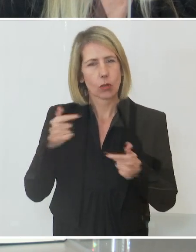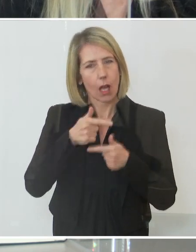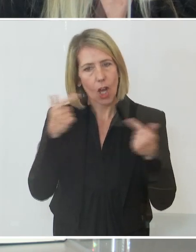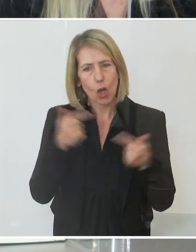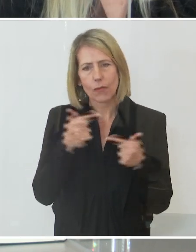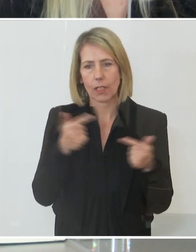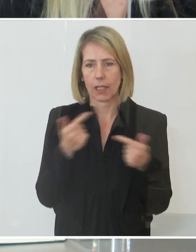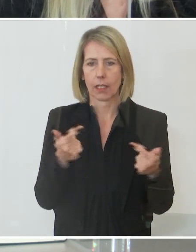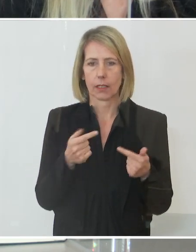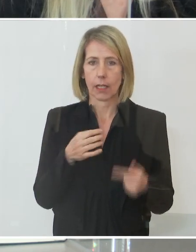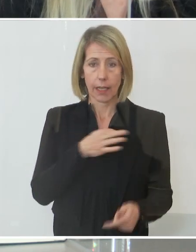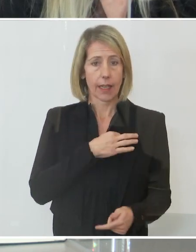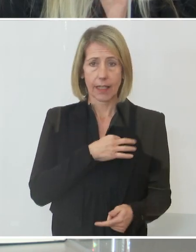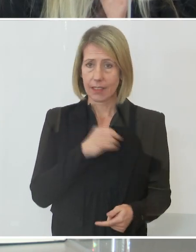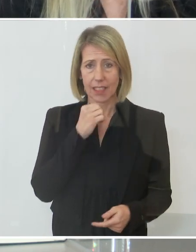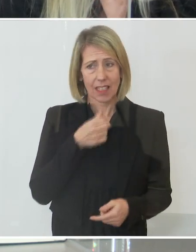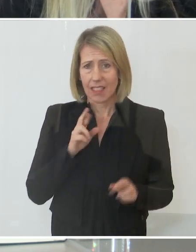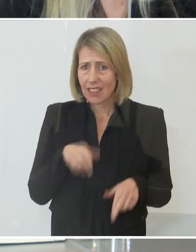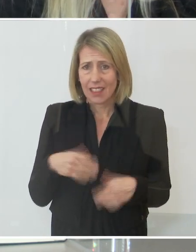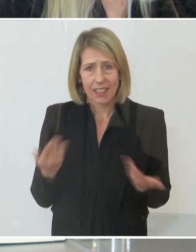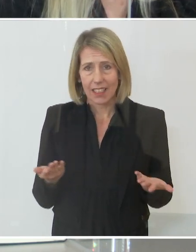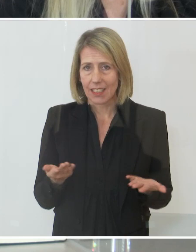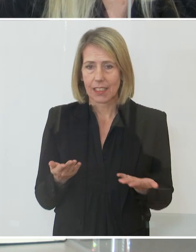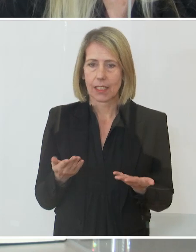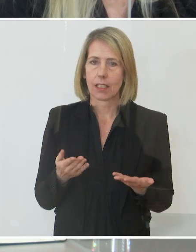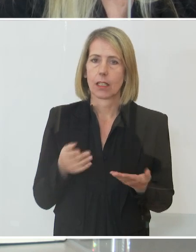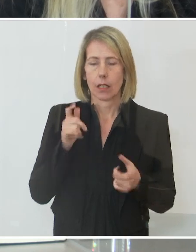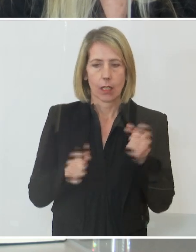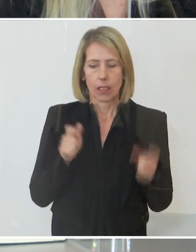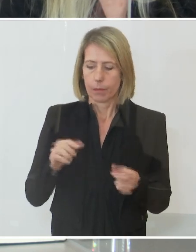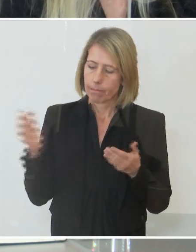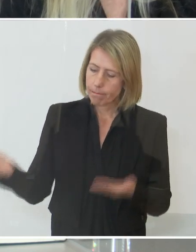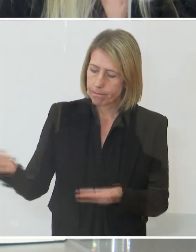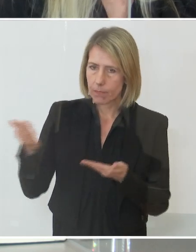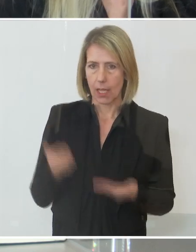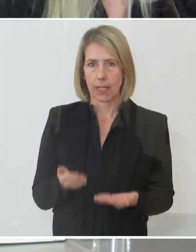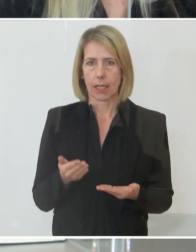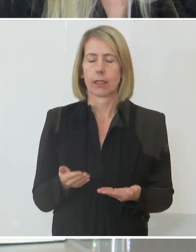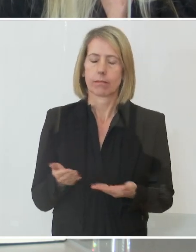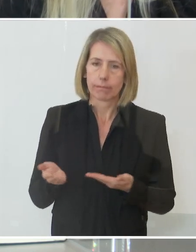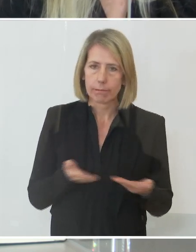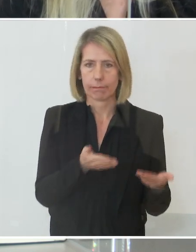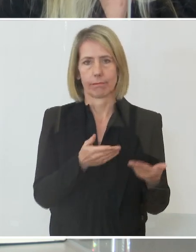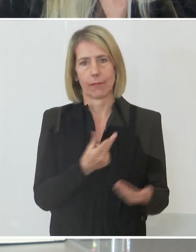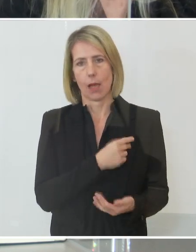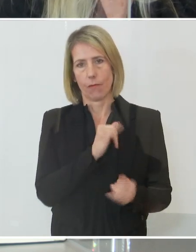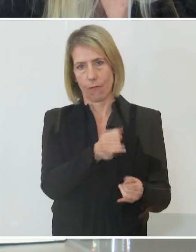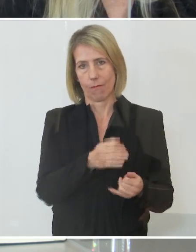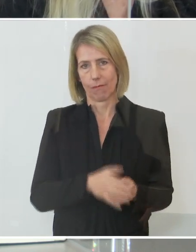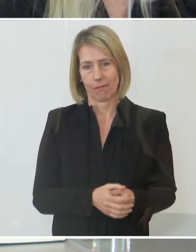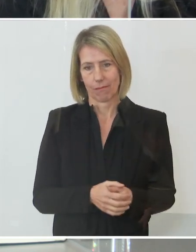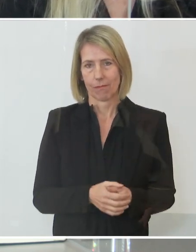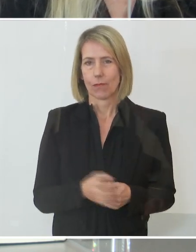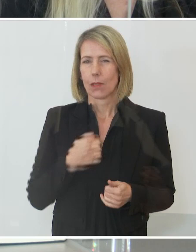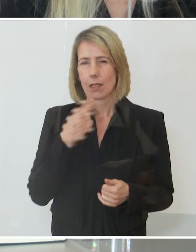dass die Ängste unberechtigt sind und sie einladen, dass sie sich impfen lassen. Und ich sehe das gleich,